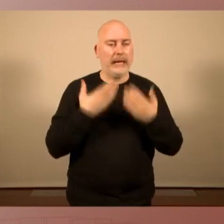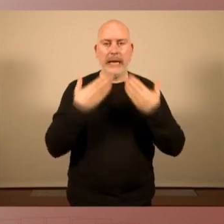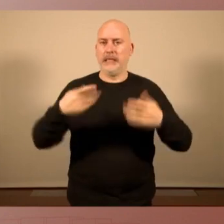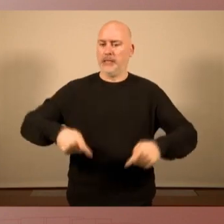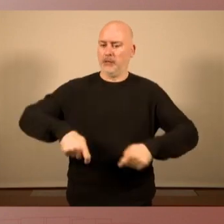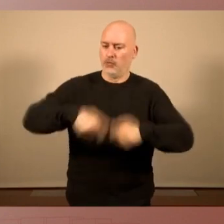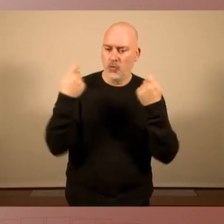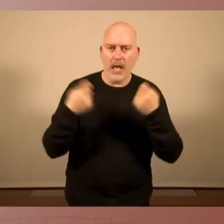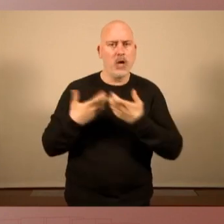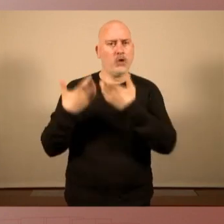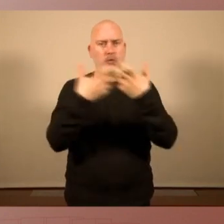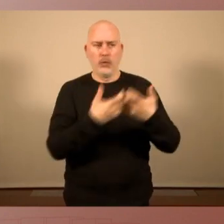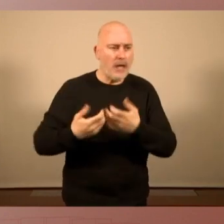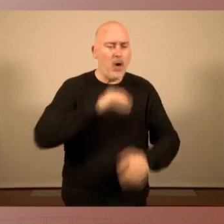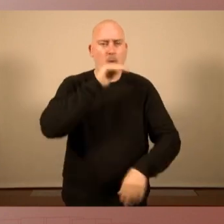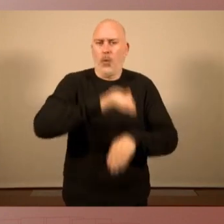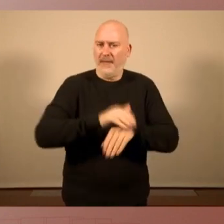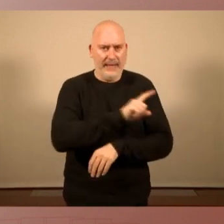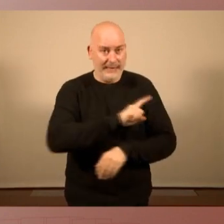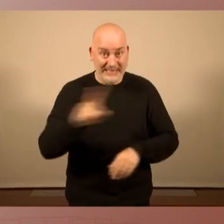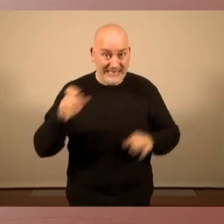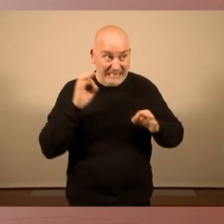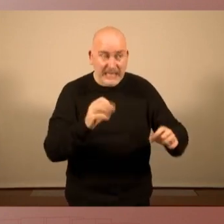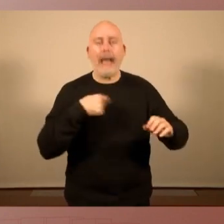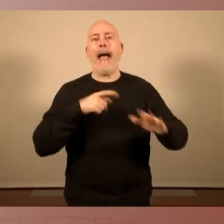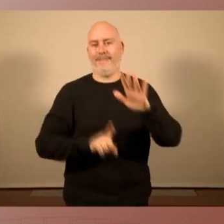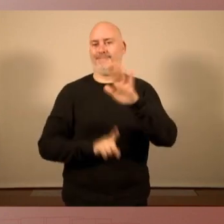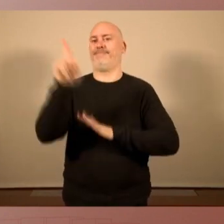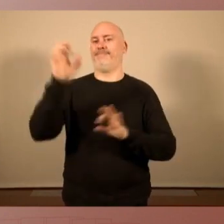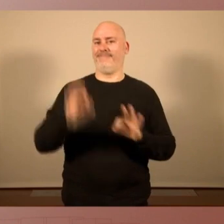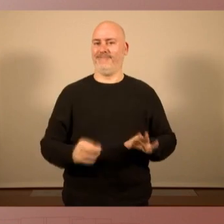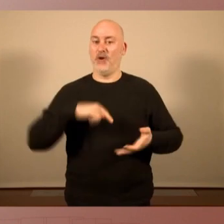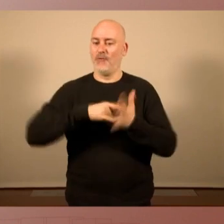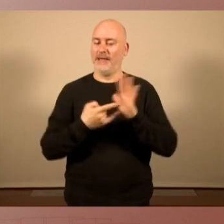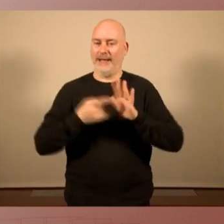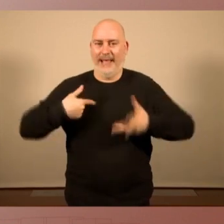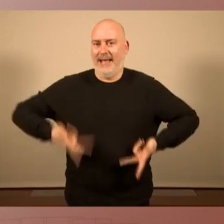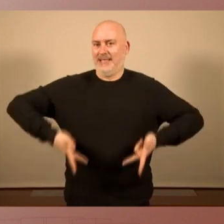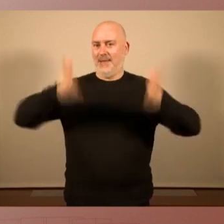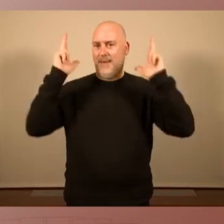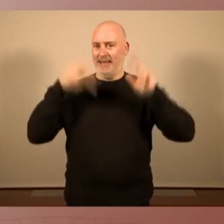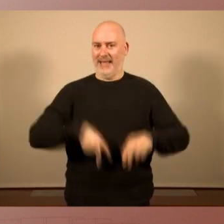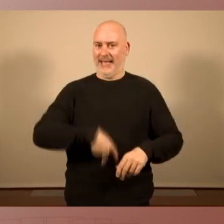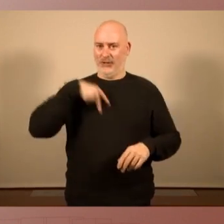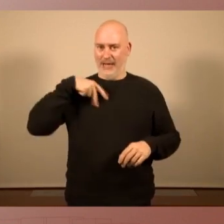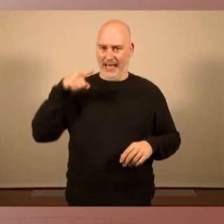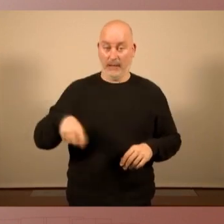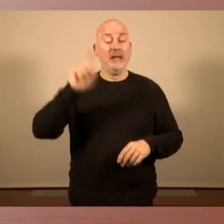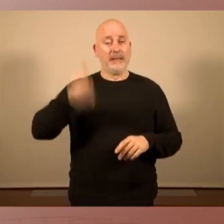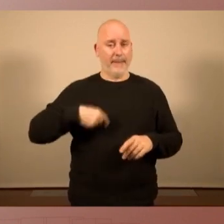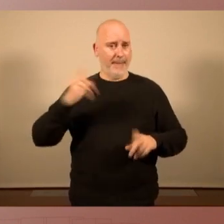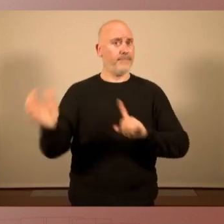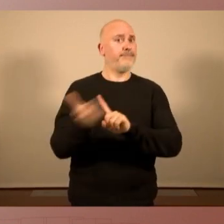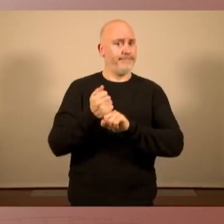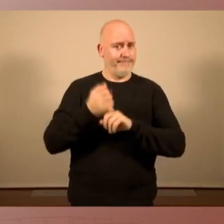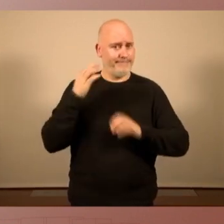desobediència i així és com aconseguirem avançar en el nostre projecte de lliberament nacional i així és com aconseguirem avançar en el